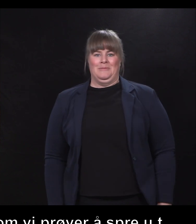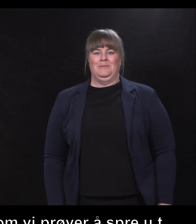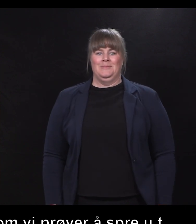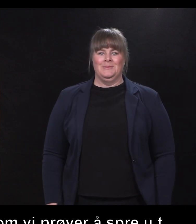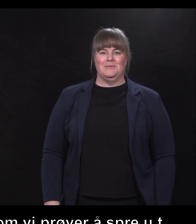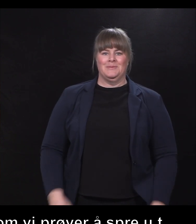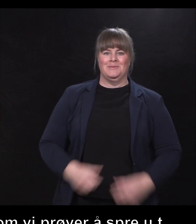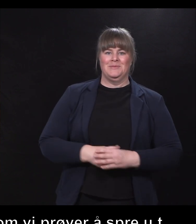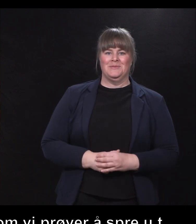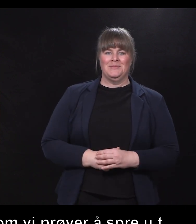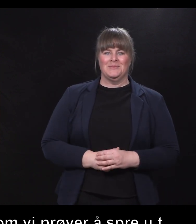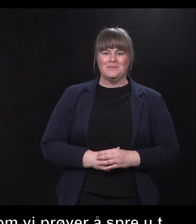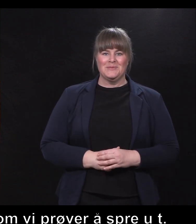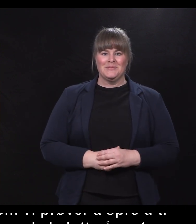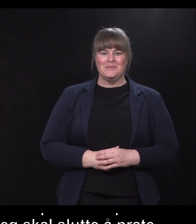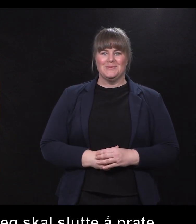Ja,